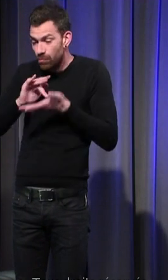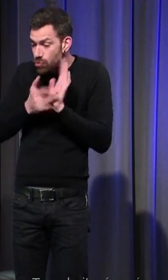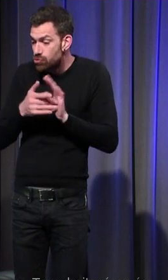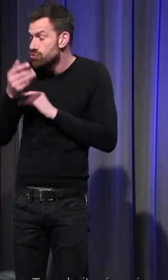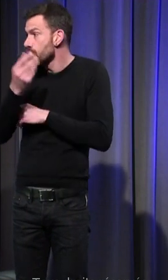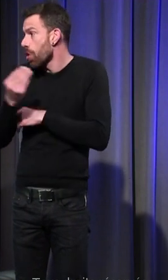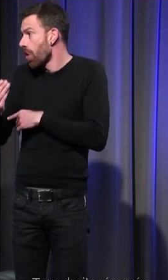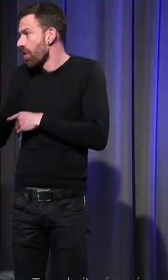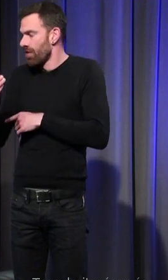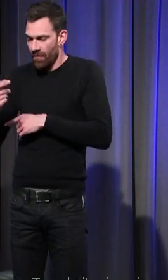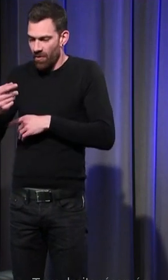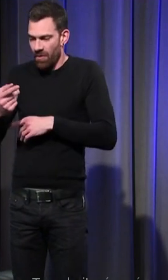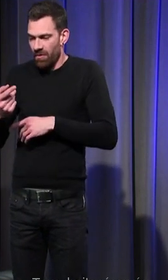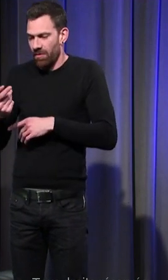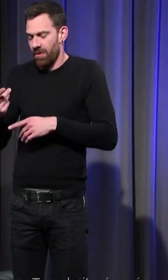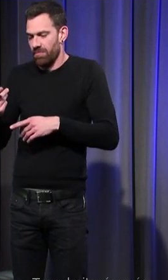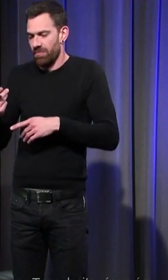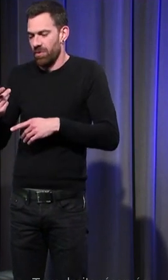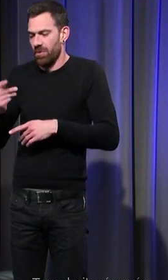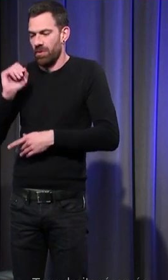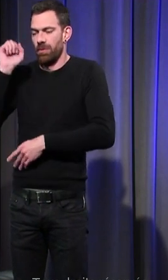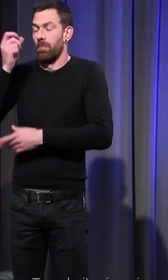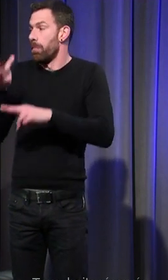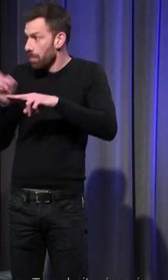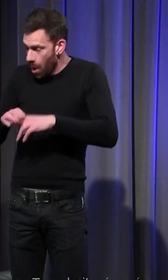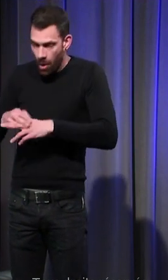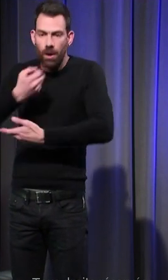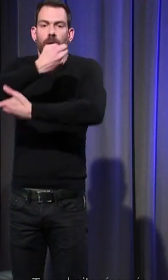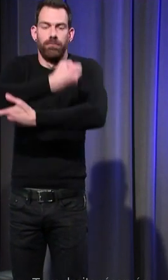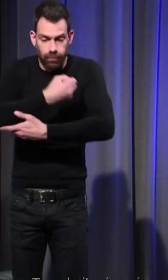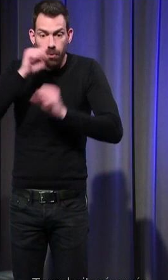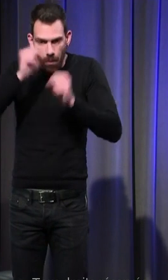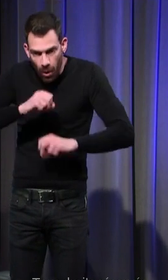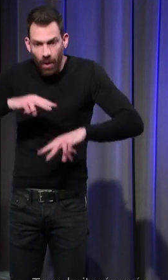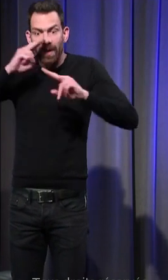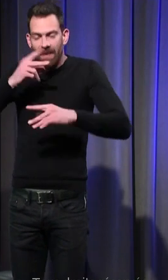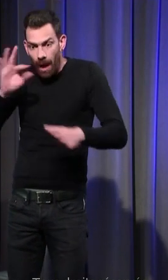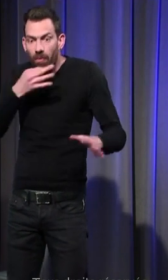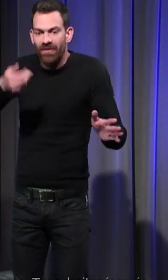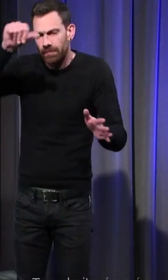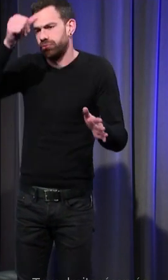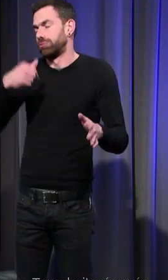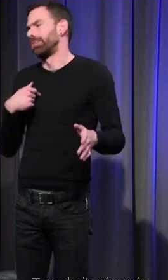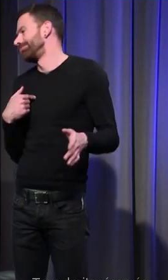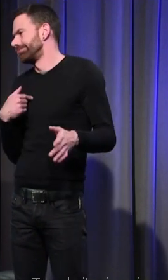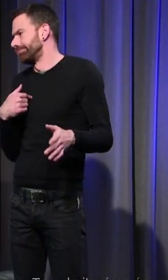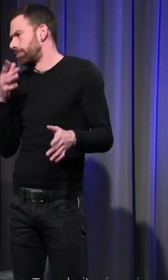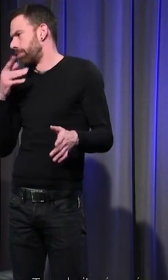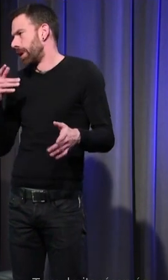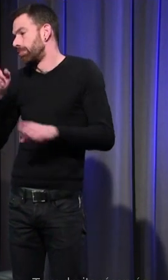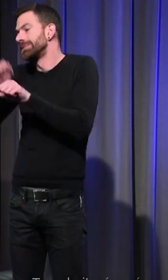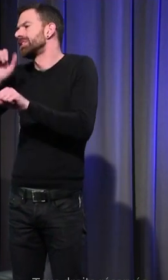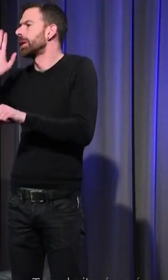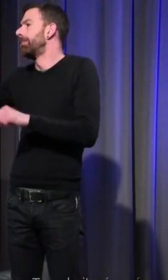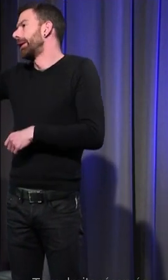bénéficiaient d'un souffle divin on avait passé le siècle des lumières la science commençait un peu à prendre le pas donc c'était un peu délicat ce qui fonctionnait à l'an